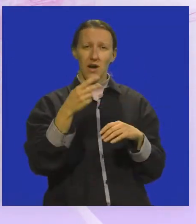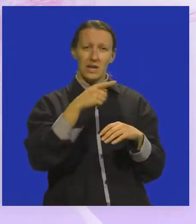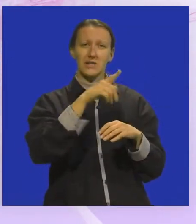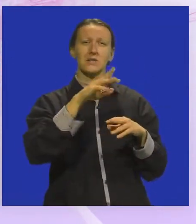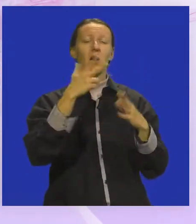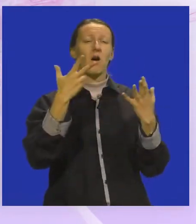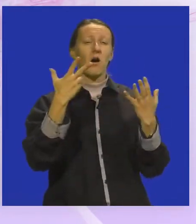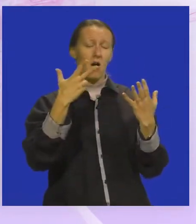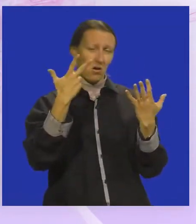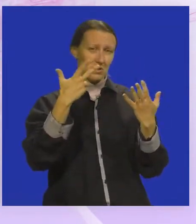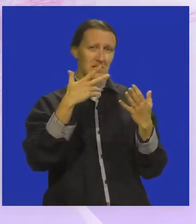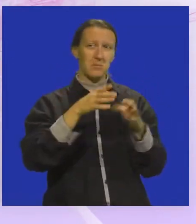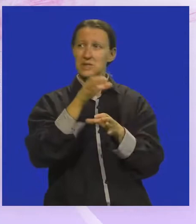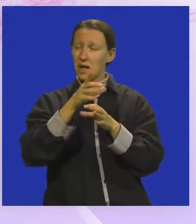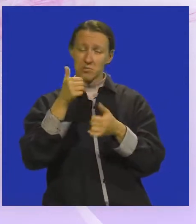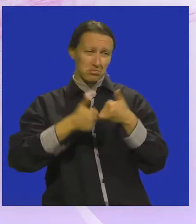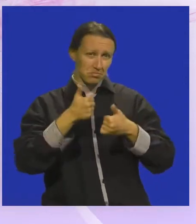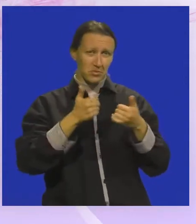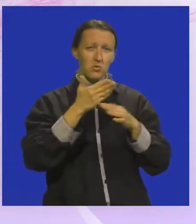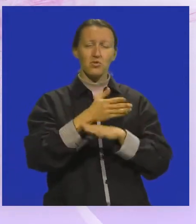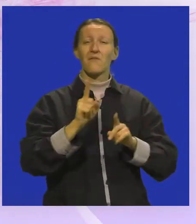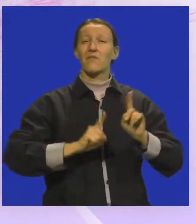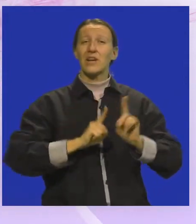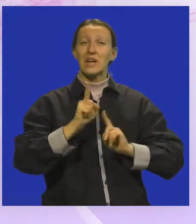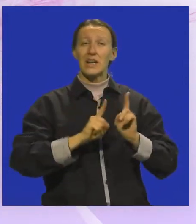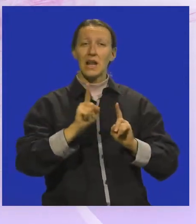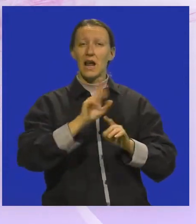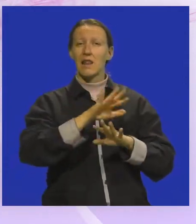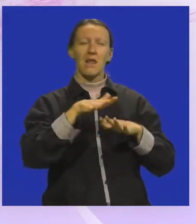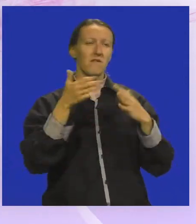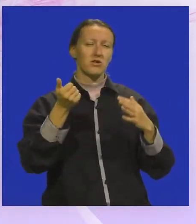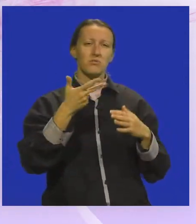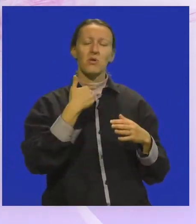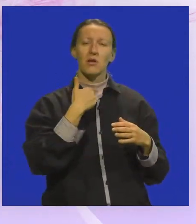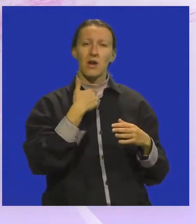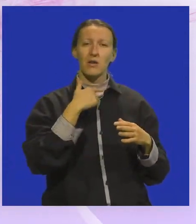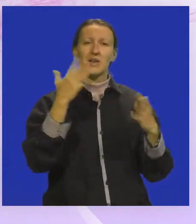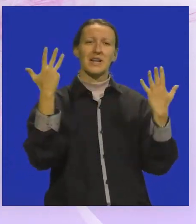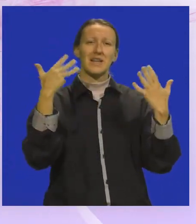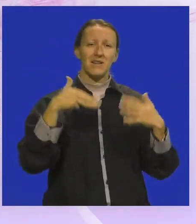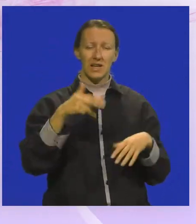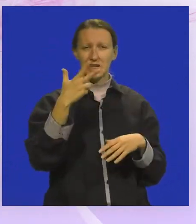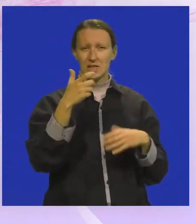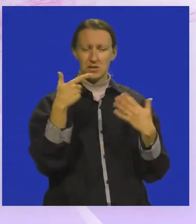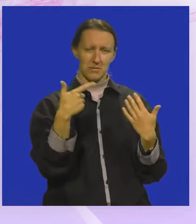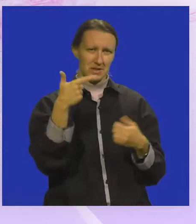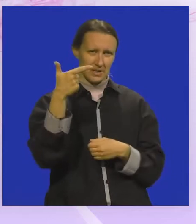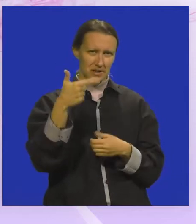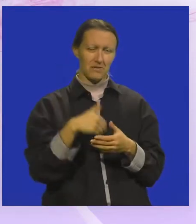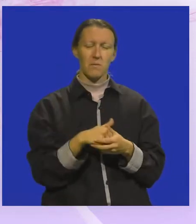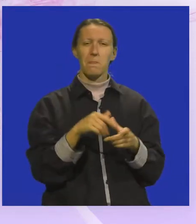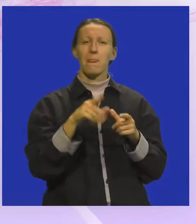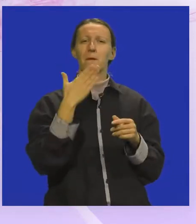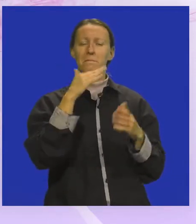među osam stablo iz cijele Hrvatske, koje je ušlo u finale, premočno najveći broj glasova, 9372. U